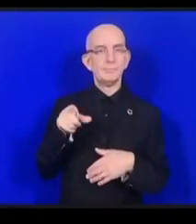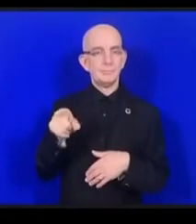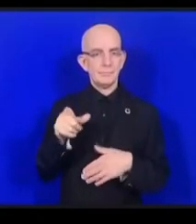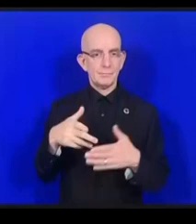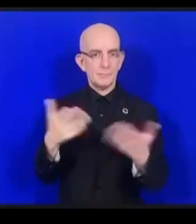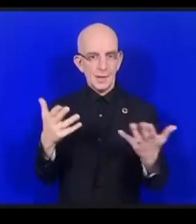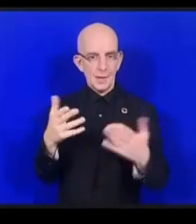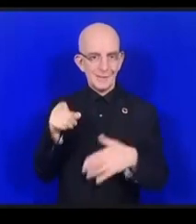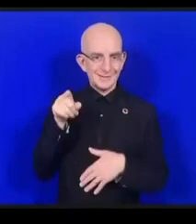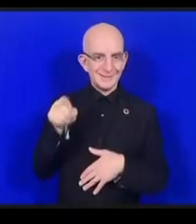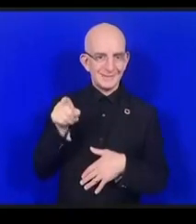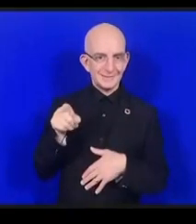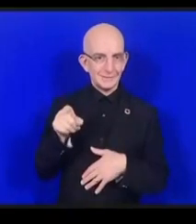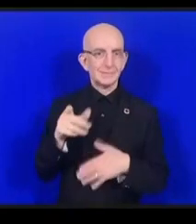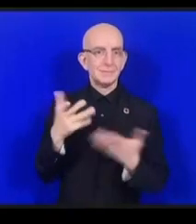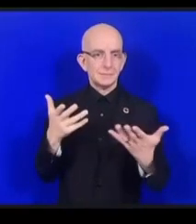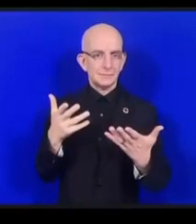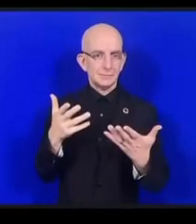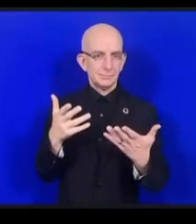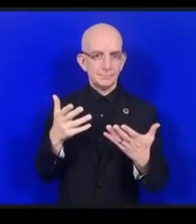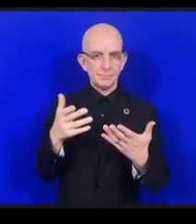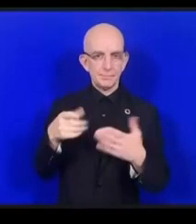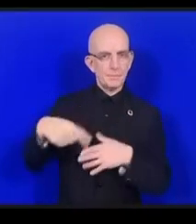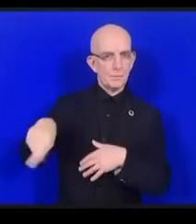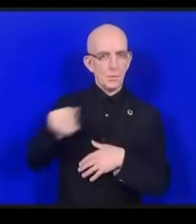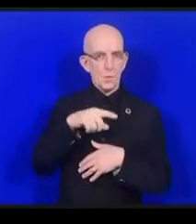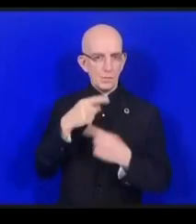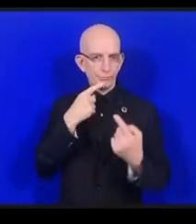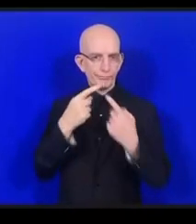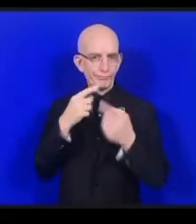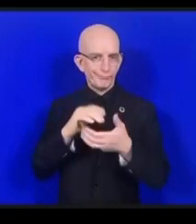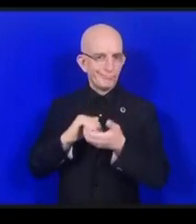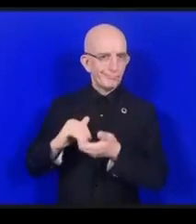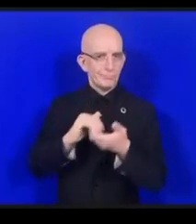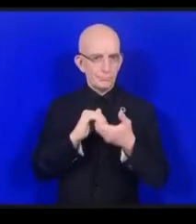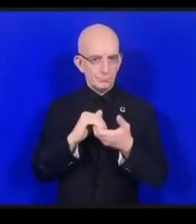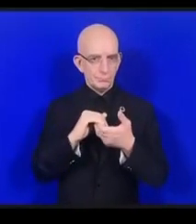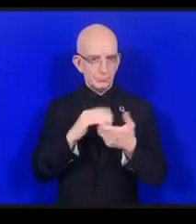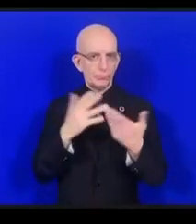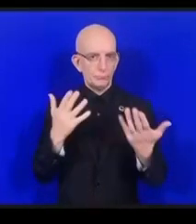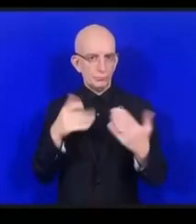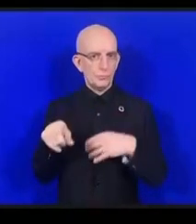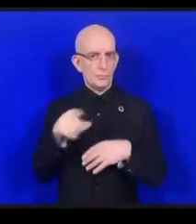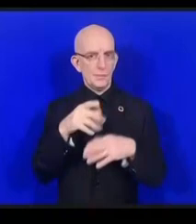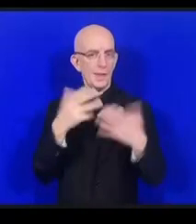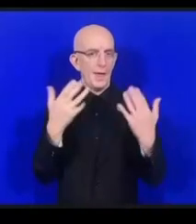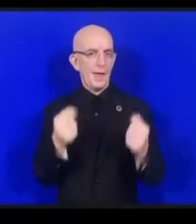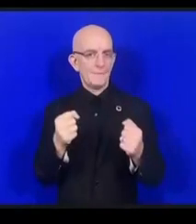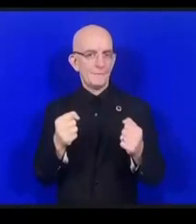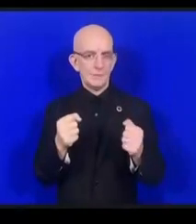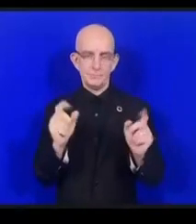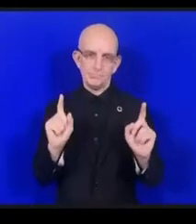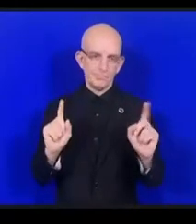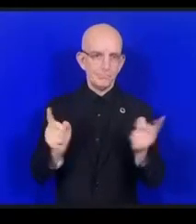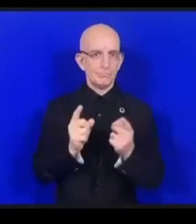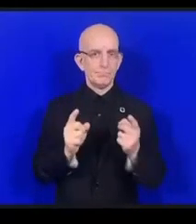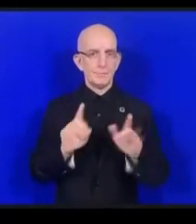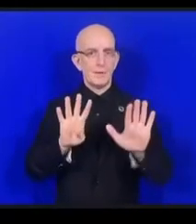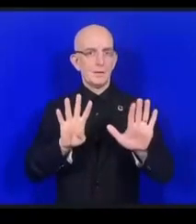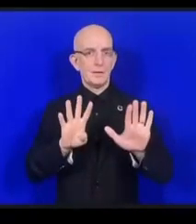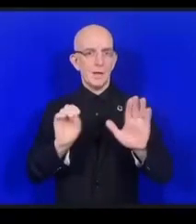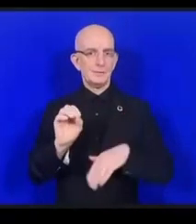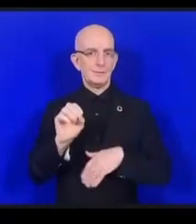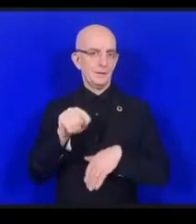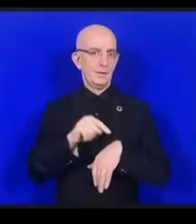pour votre brève intervention de 90 minutes non pardon de 90 secondes pas